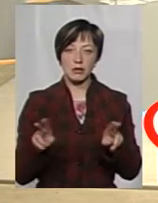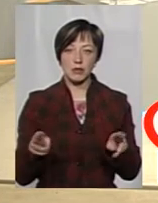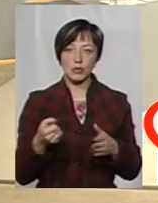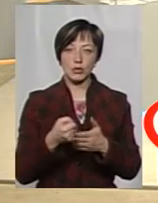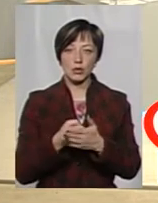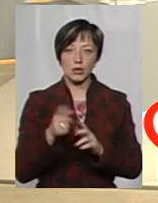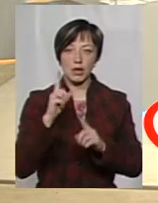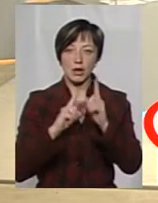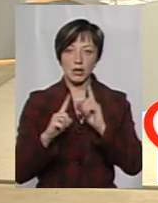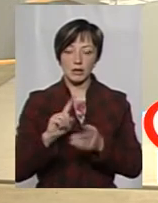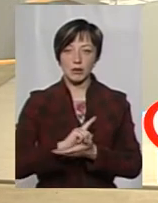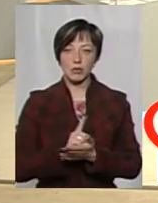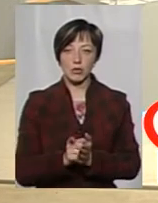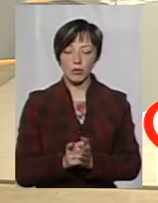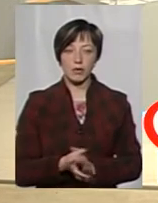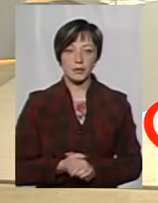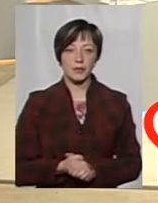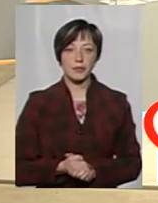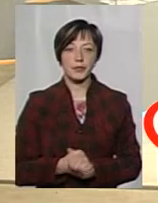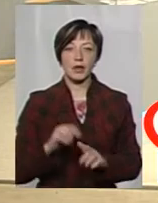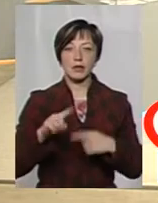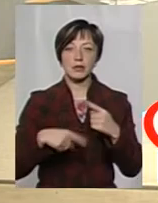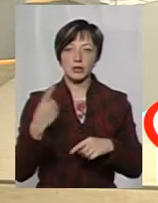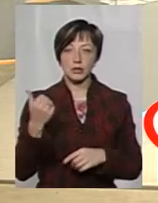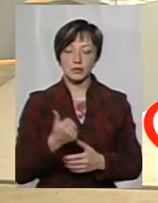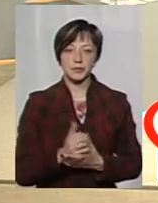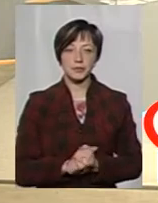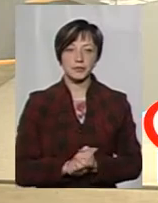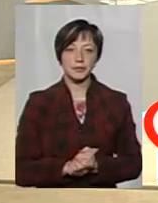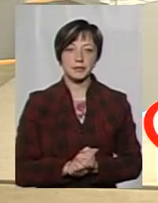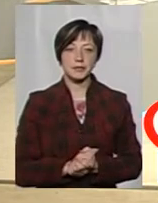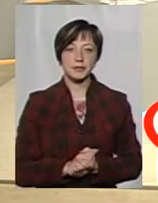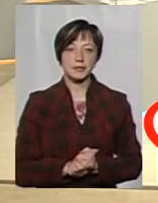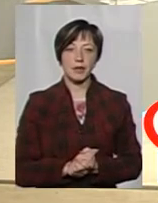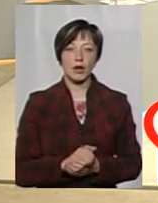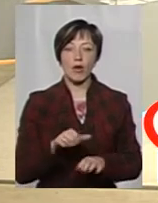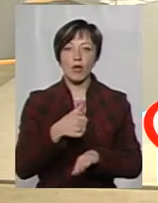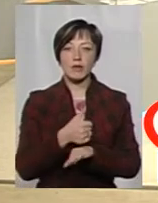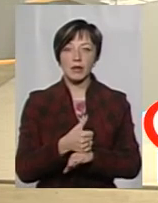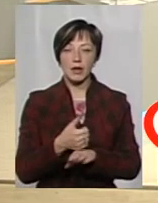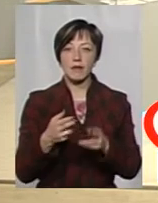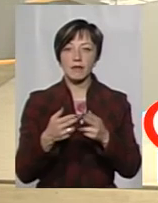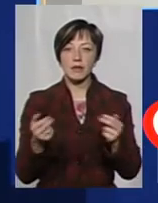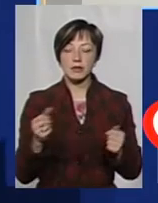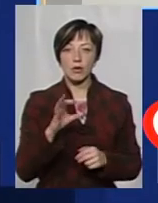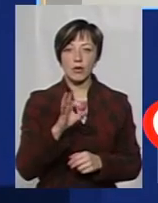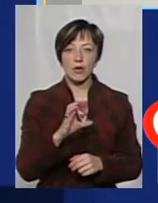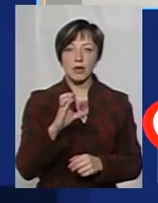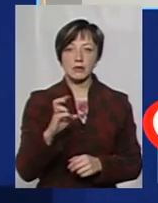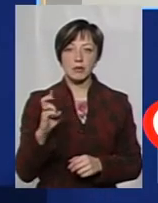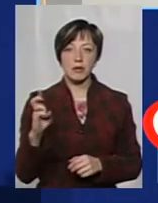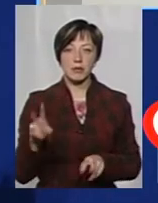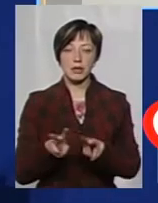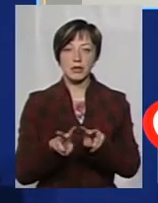до наради термінової на наслідуючій неділі. Тут головне, щоб визнали ОСББ так